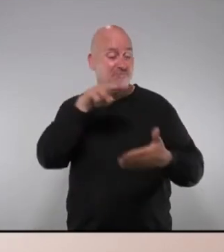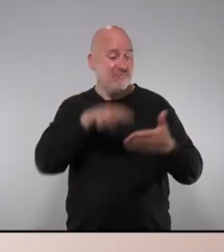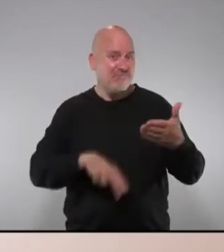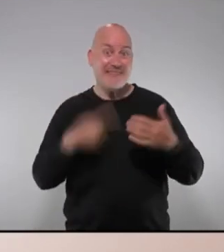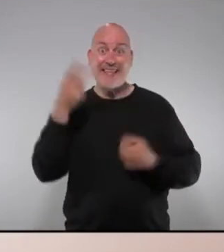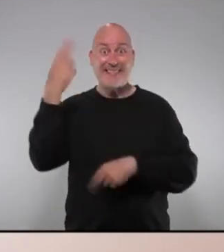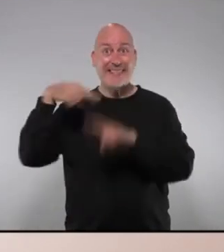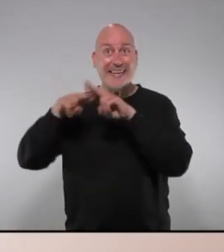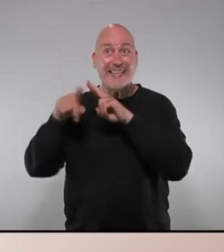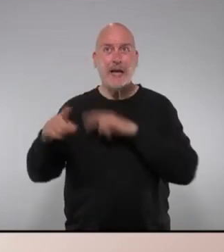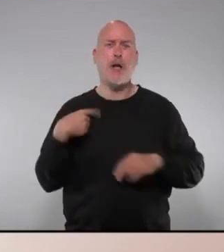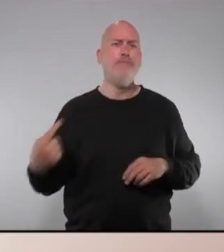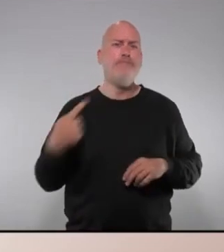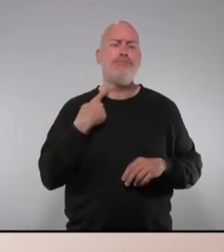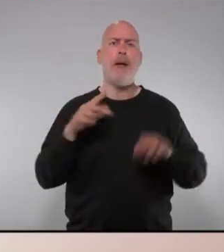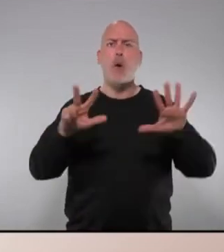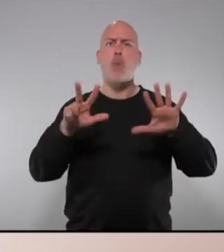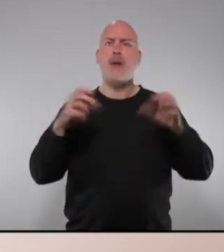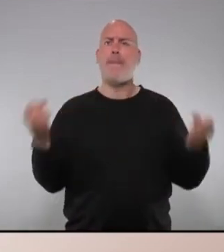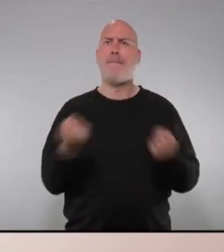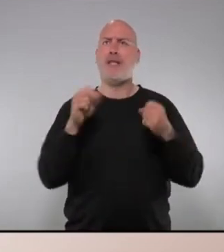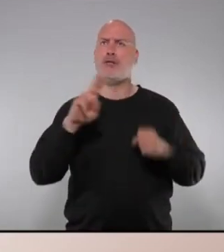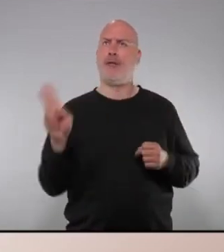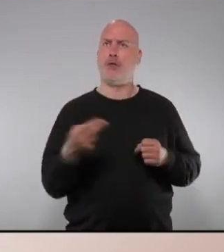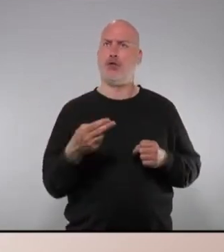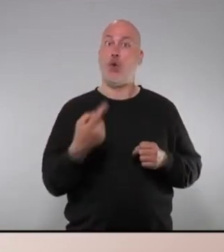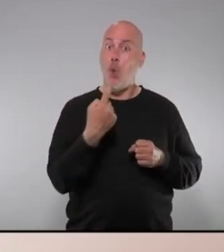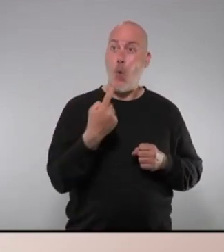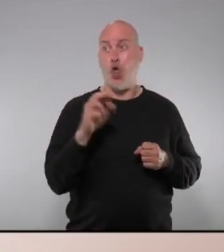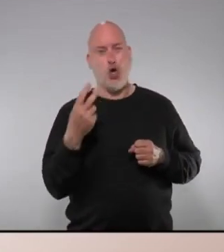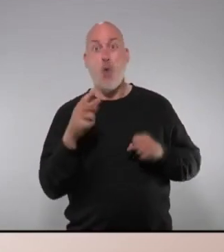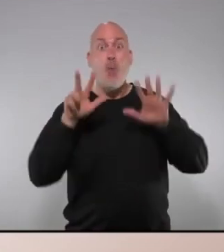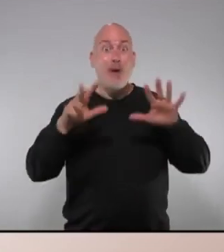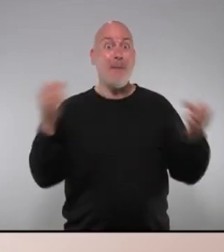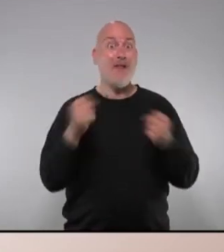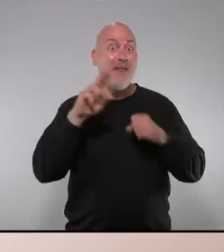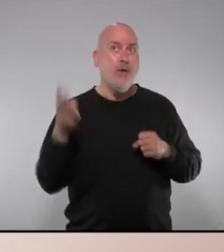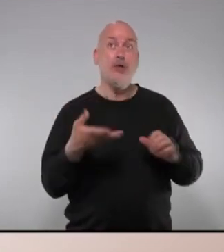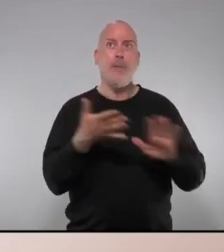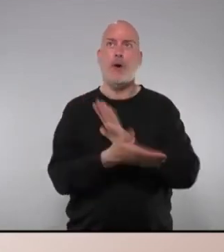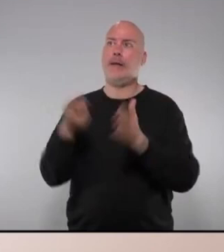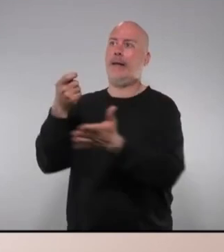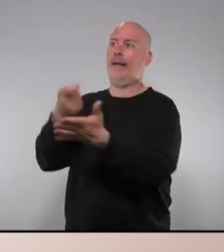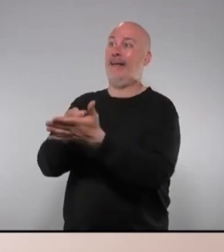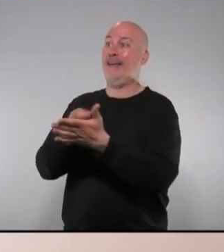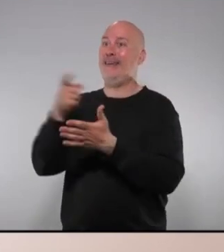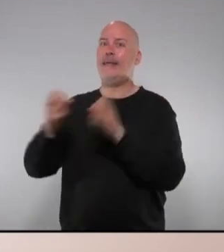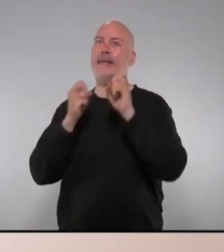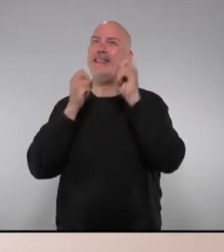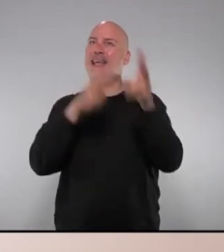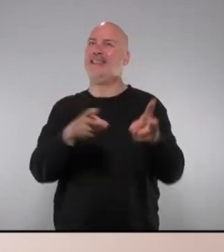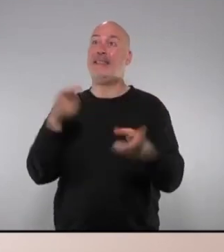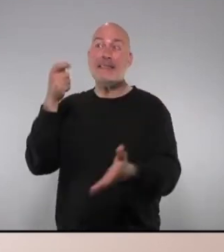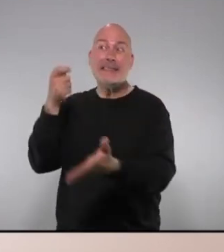Generalitat es va deixar perdre 8 milions d'euros no un ni dos sinó 8 milions per pagar uns llits de residències buffer on